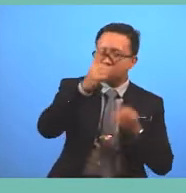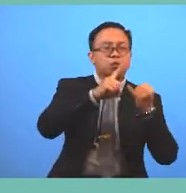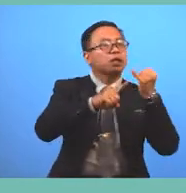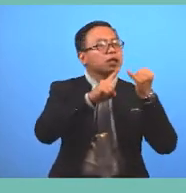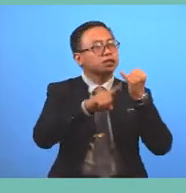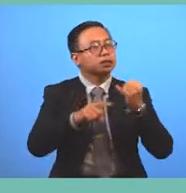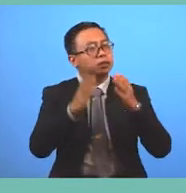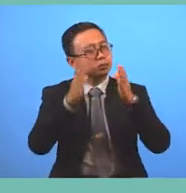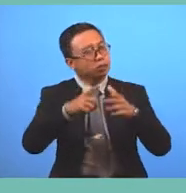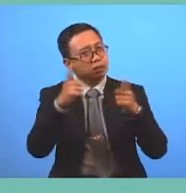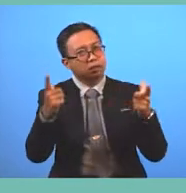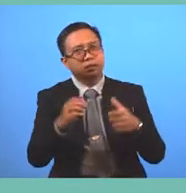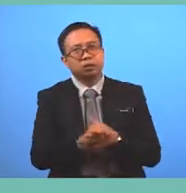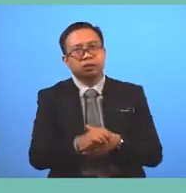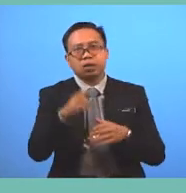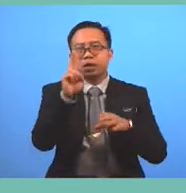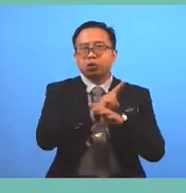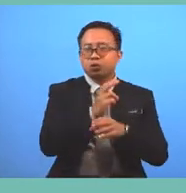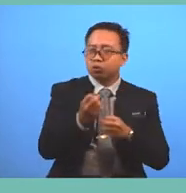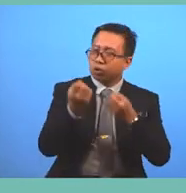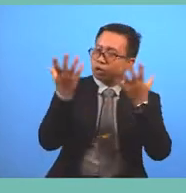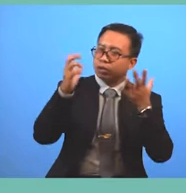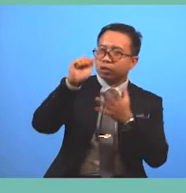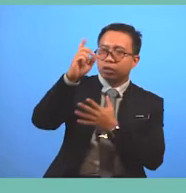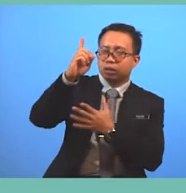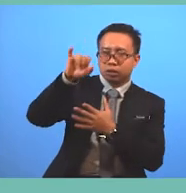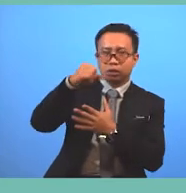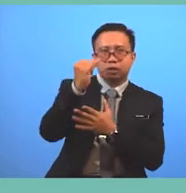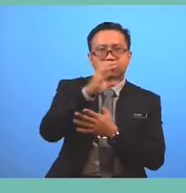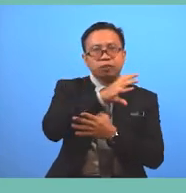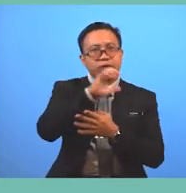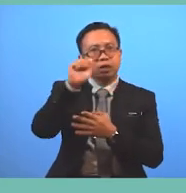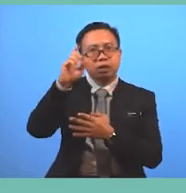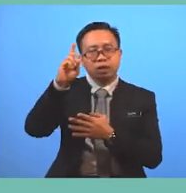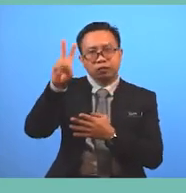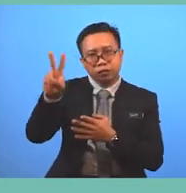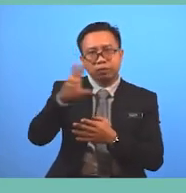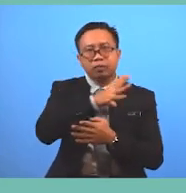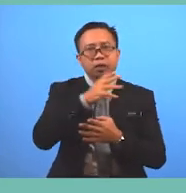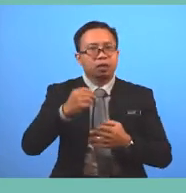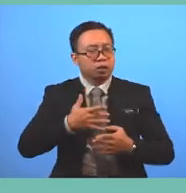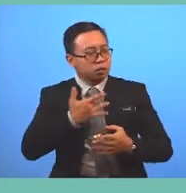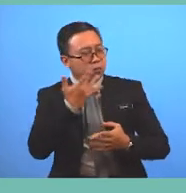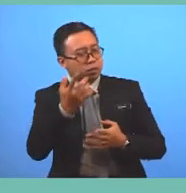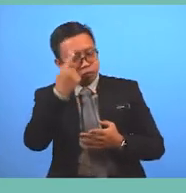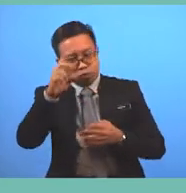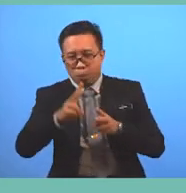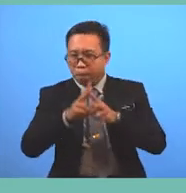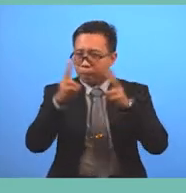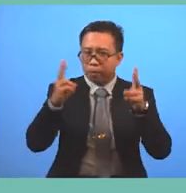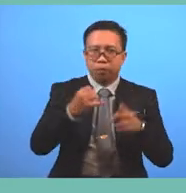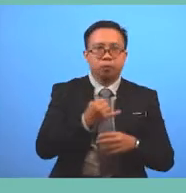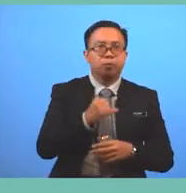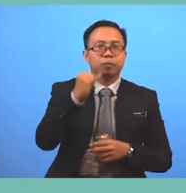Use a variety Of adjectives Adverbs And expressions To make it More